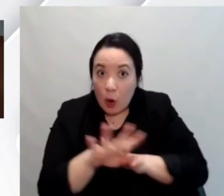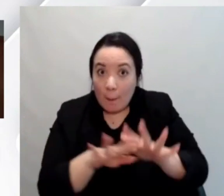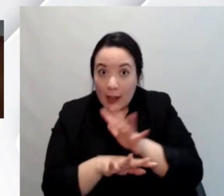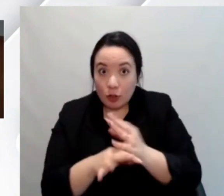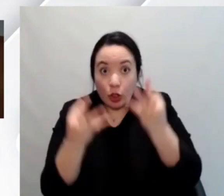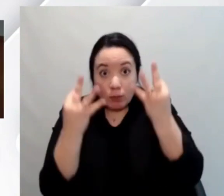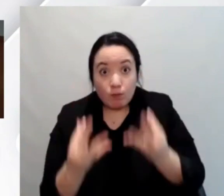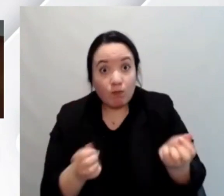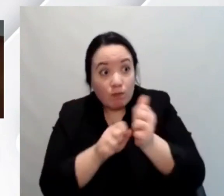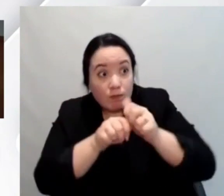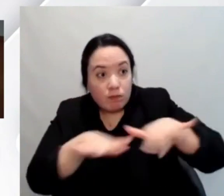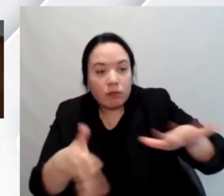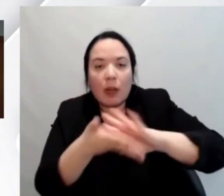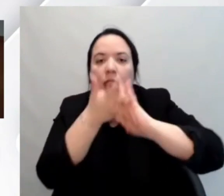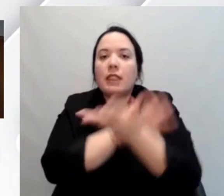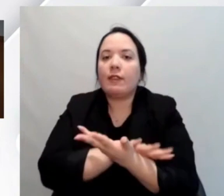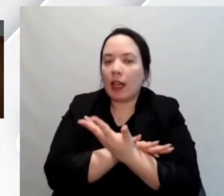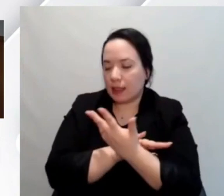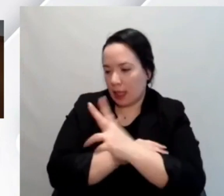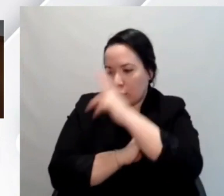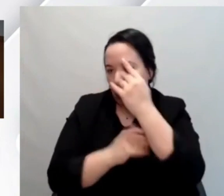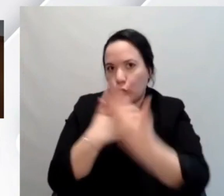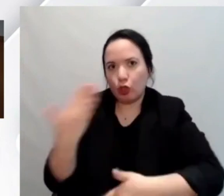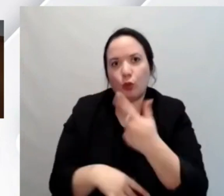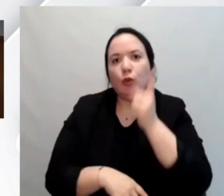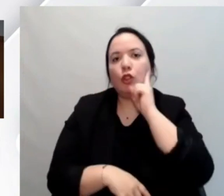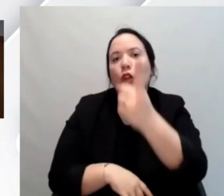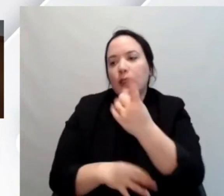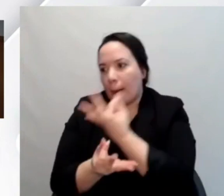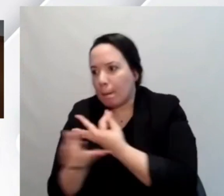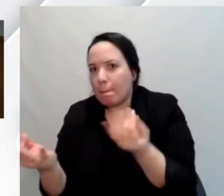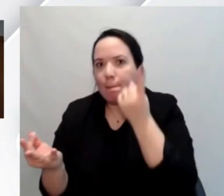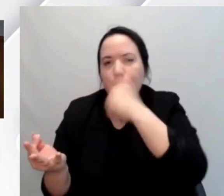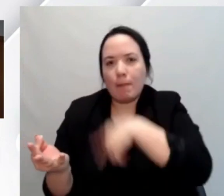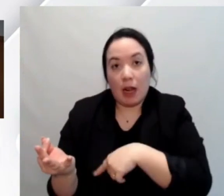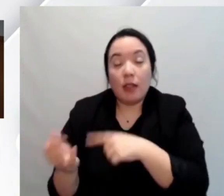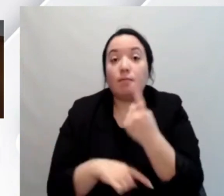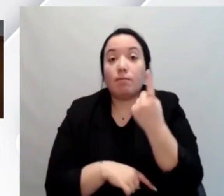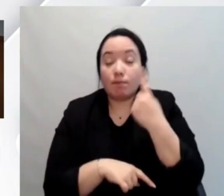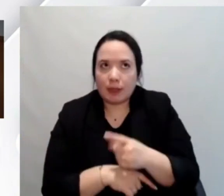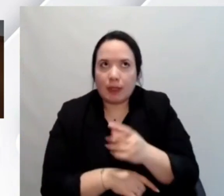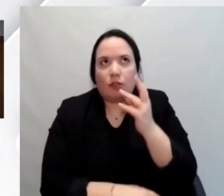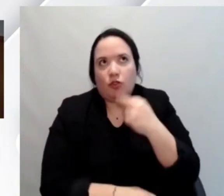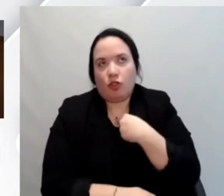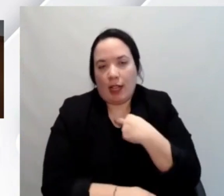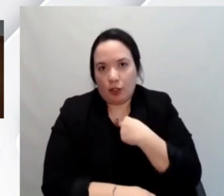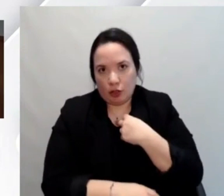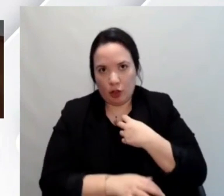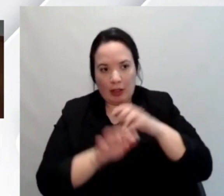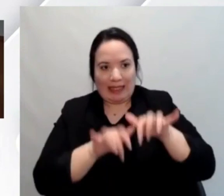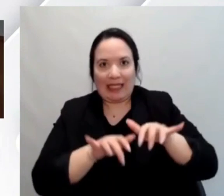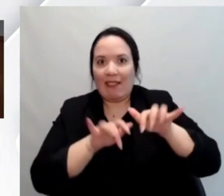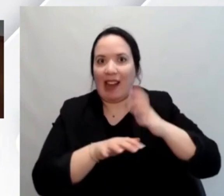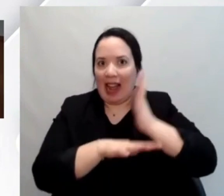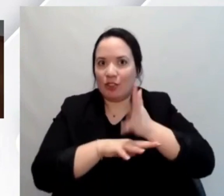abbiamo l'obiettivo di portarlo avanti all'interno di web accessibile certo mi rendo conto che scrivere di accessibilità è una